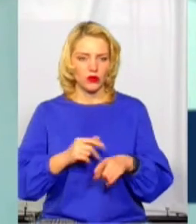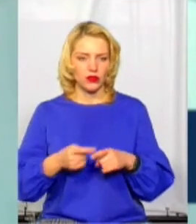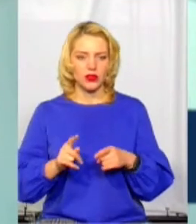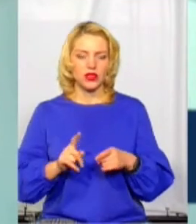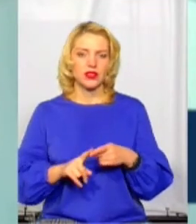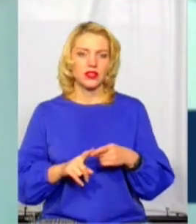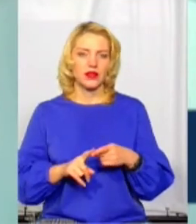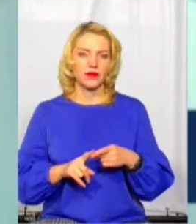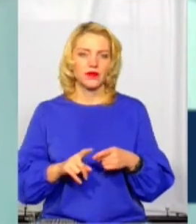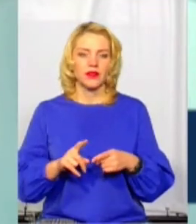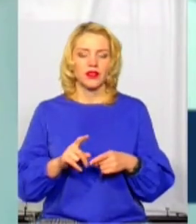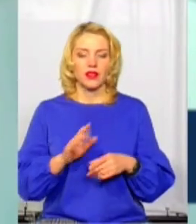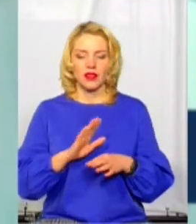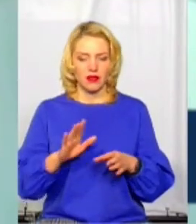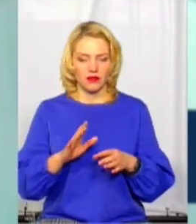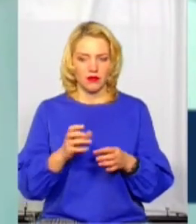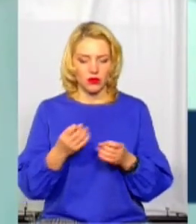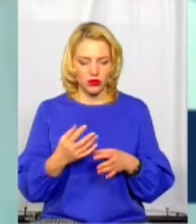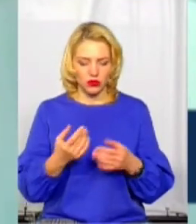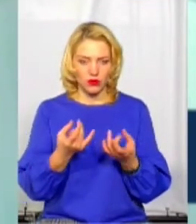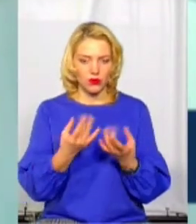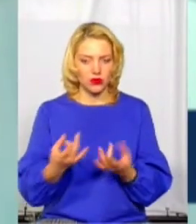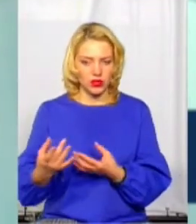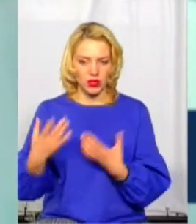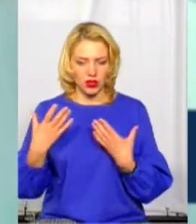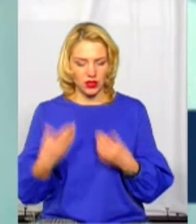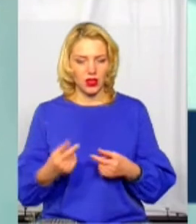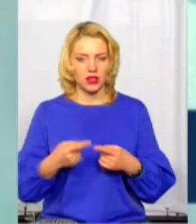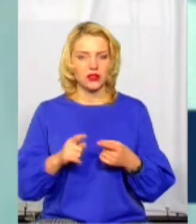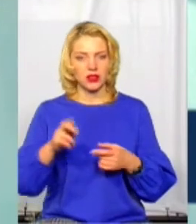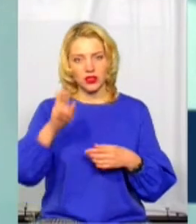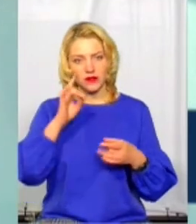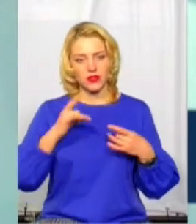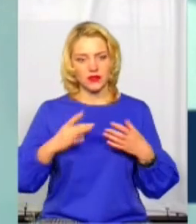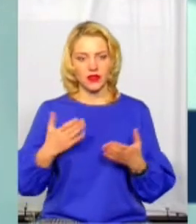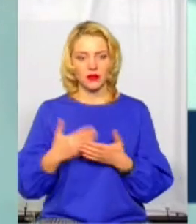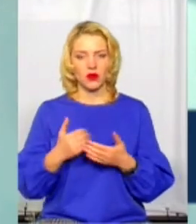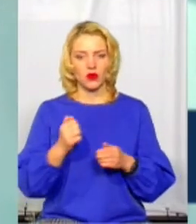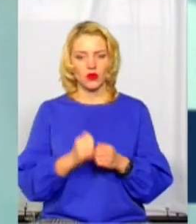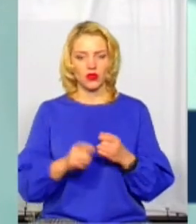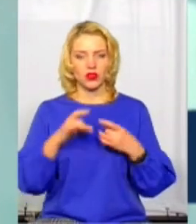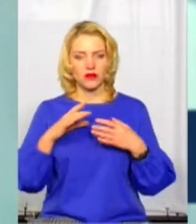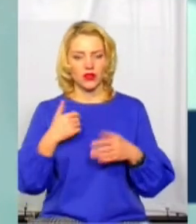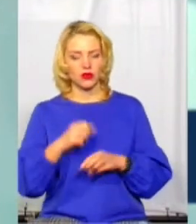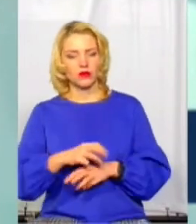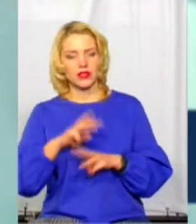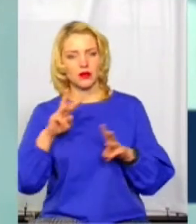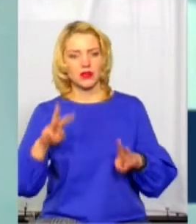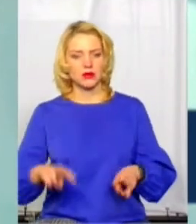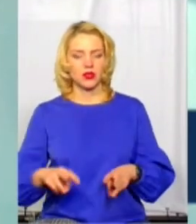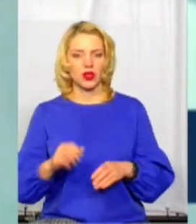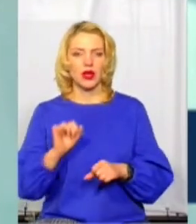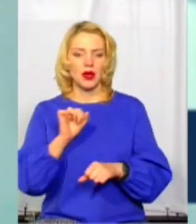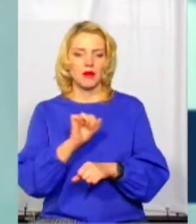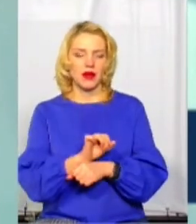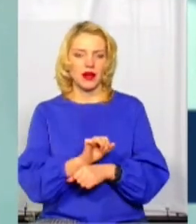наближаємо екіпажі і постійно там ходить Національна гвардія, а свята державні. От, наприклад, кожне свято ми забезпечуємо як перекриття дорожнього